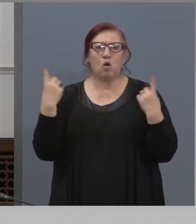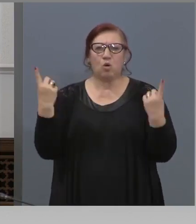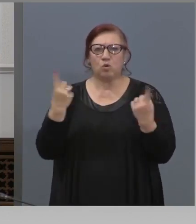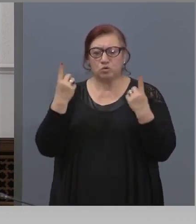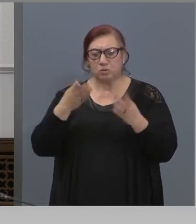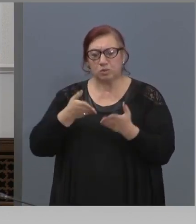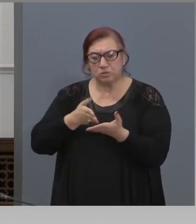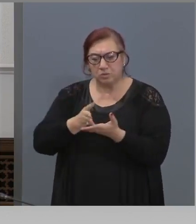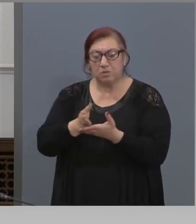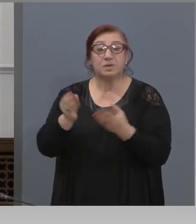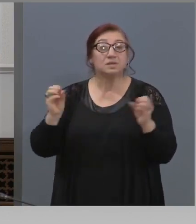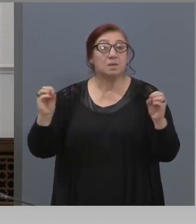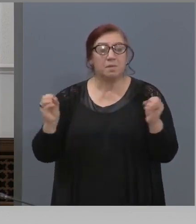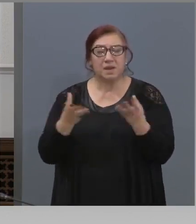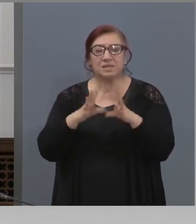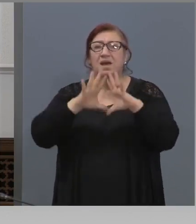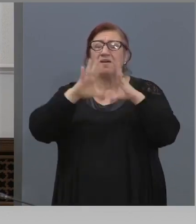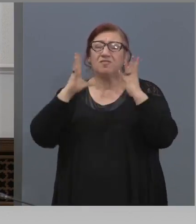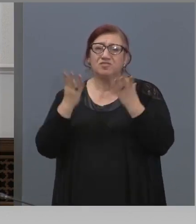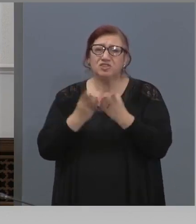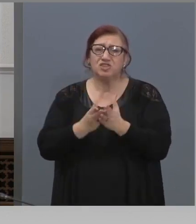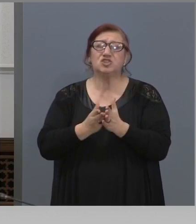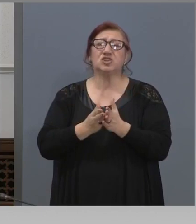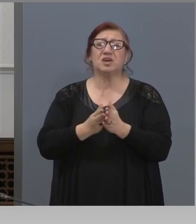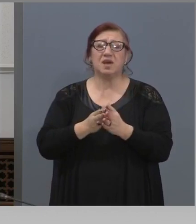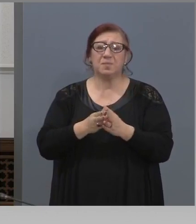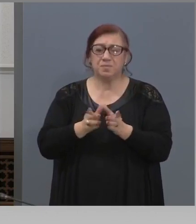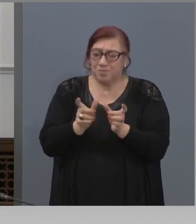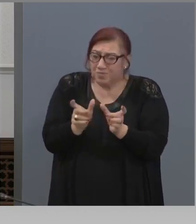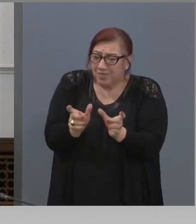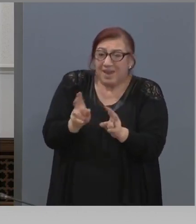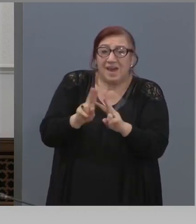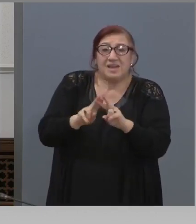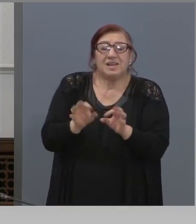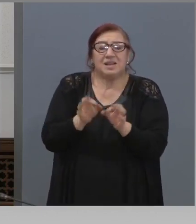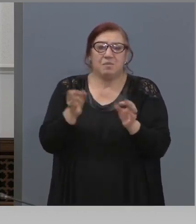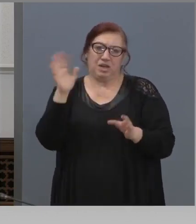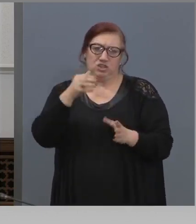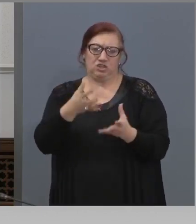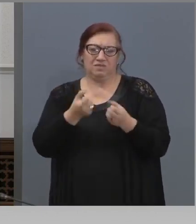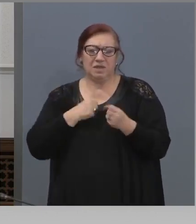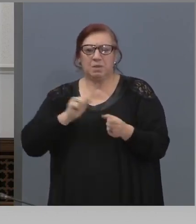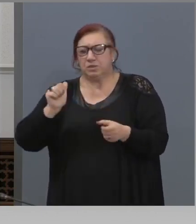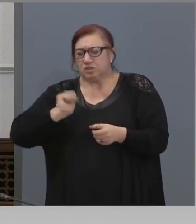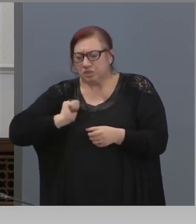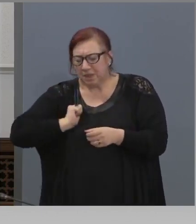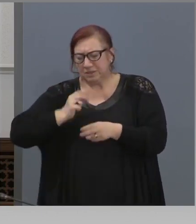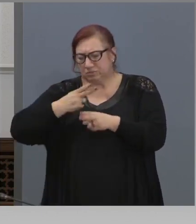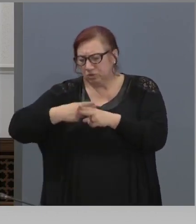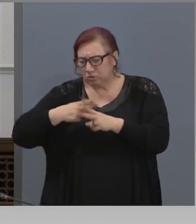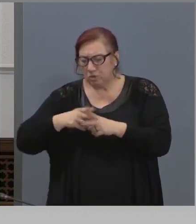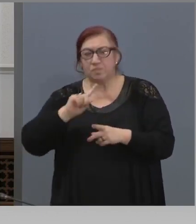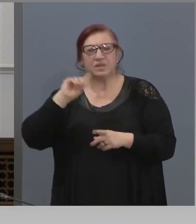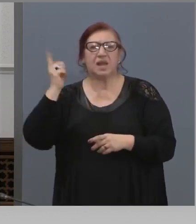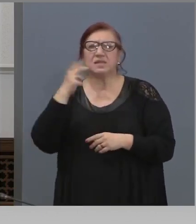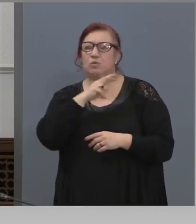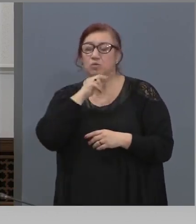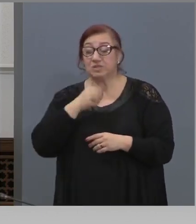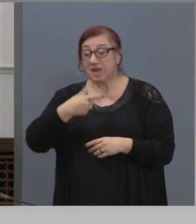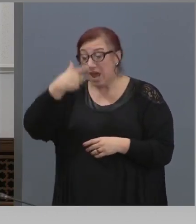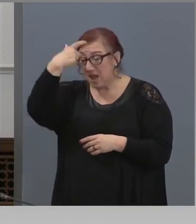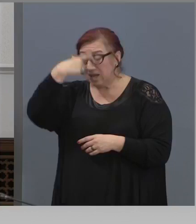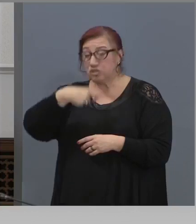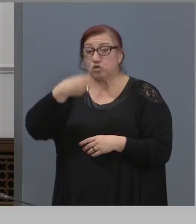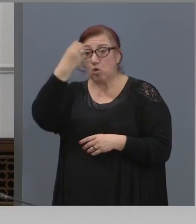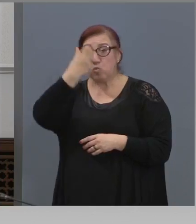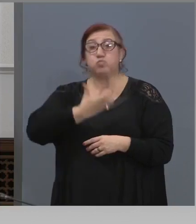всички карантинни мерки ще бъдат взимани. не само от полицията, но и от духовните лица. Лично владиците, лично